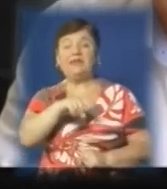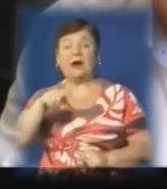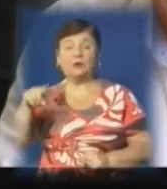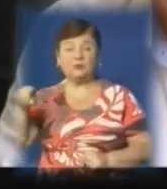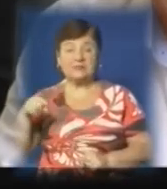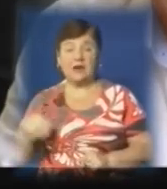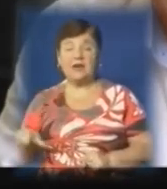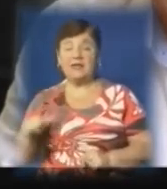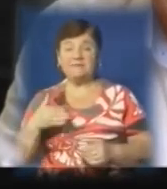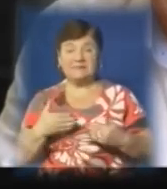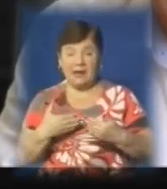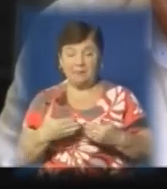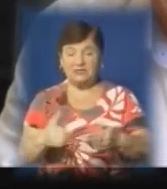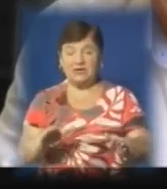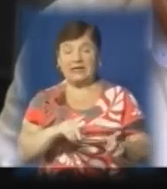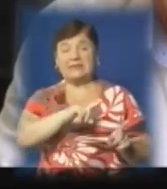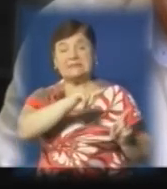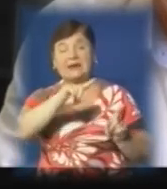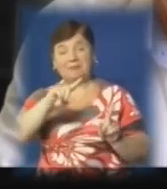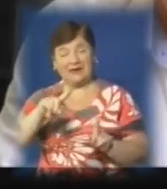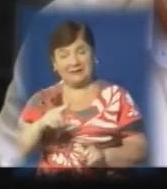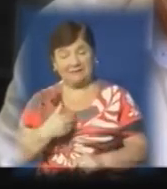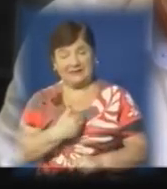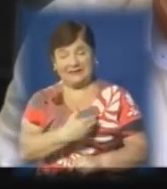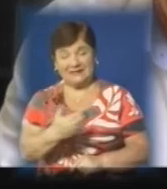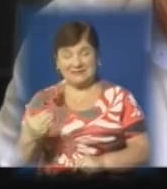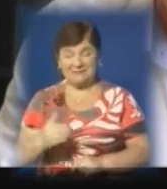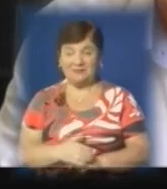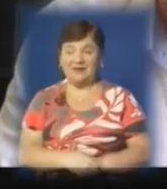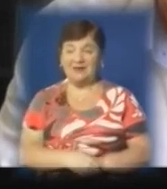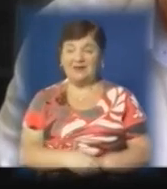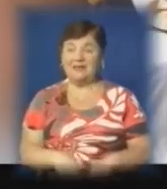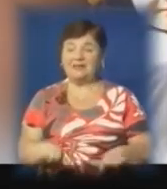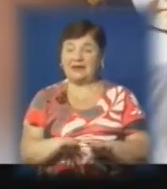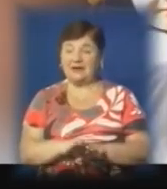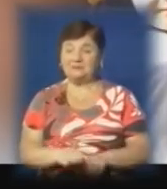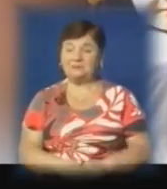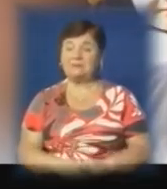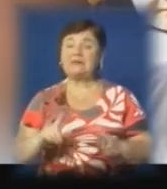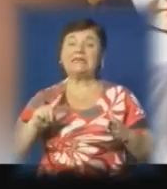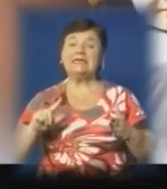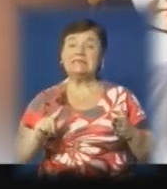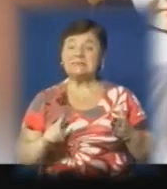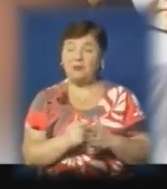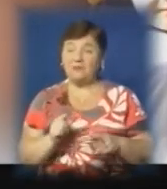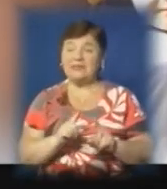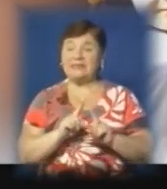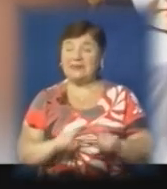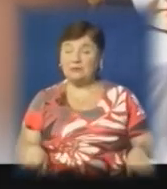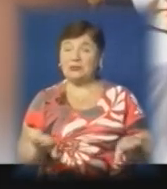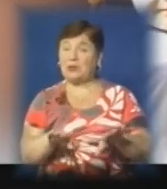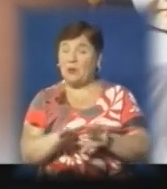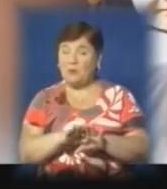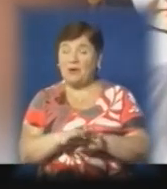пішла ця вся плеяда на Закарпатті ультразвукових спеціалістів. І знову ж не дивно, що в такому медичному